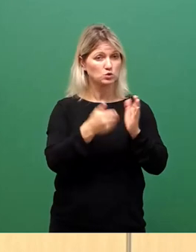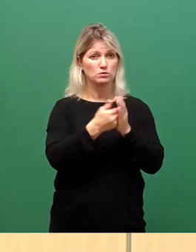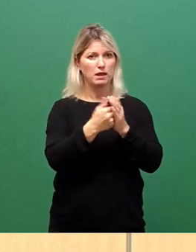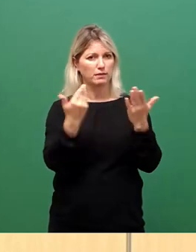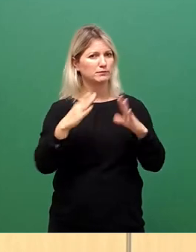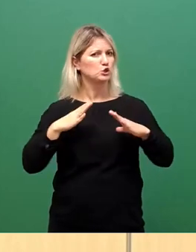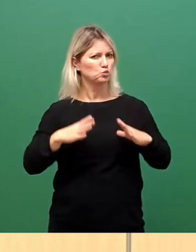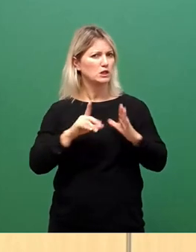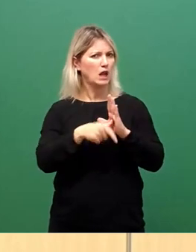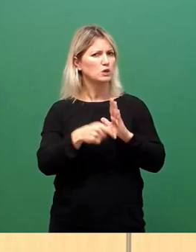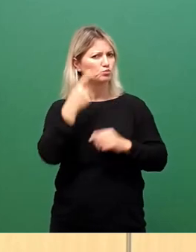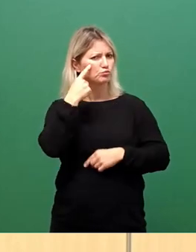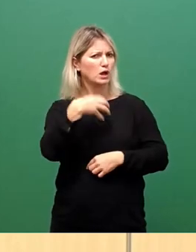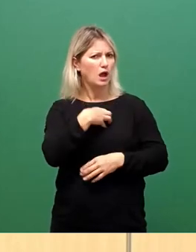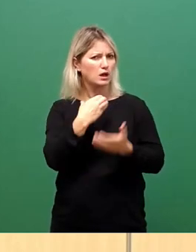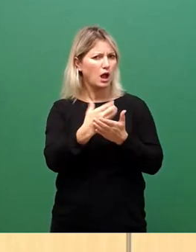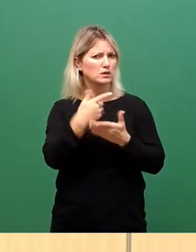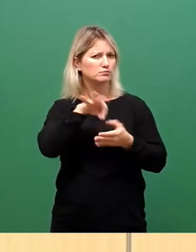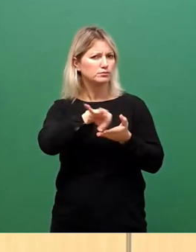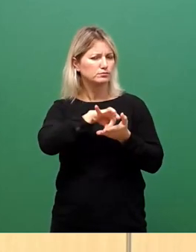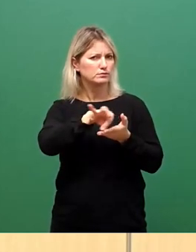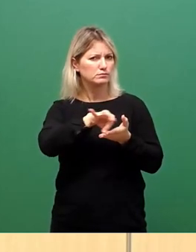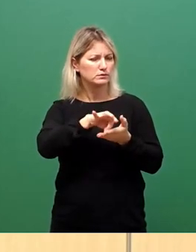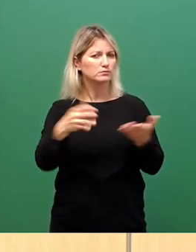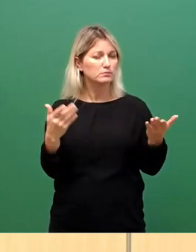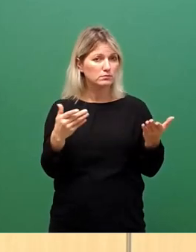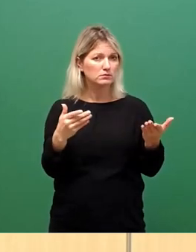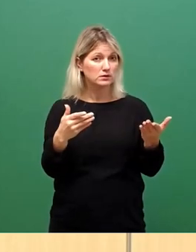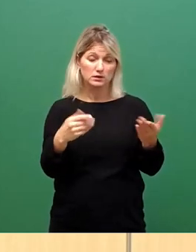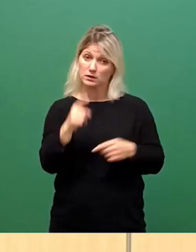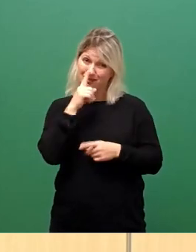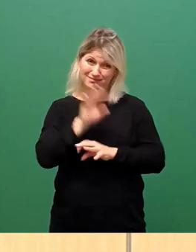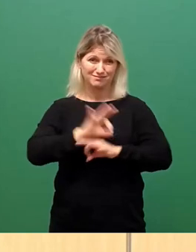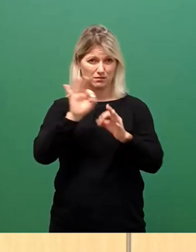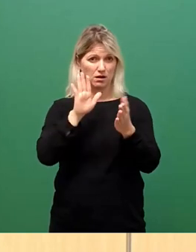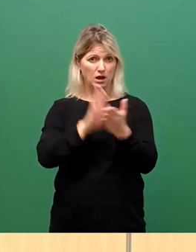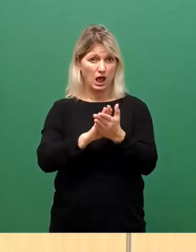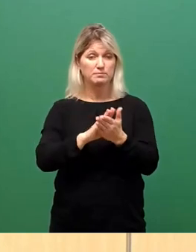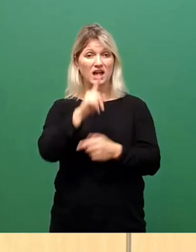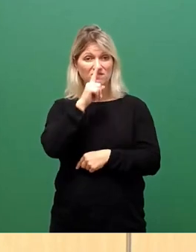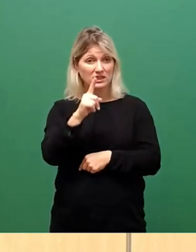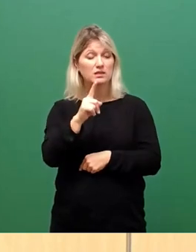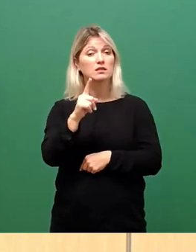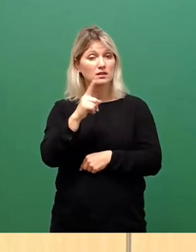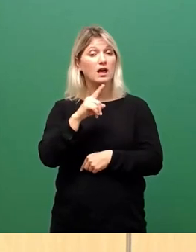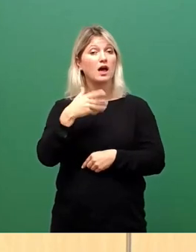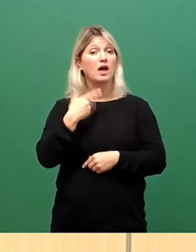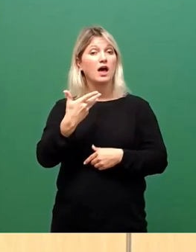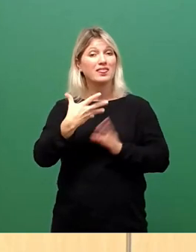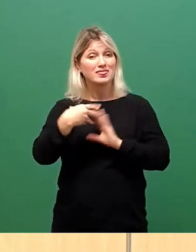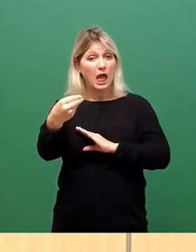Krankenkassen oder in dem Fall Sozialleistungen, funktionieren dann am besten, wenn dem Nehmen ein Zurückgeben